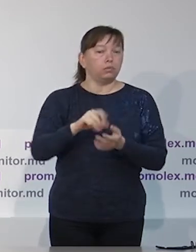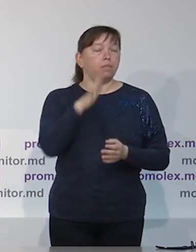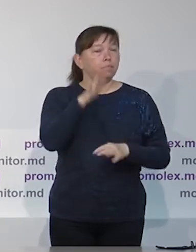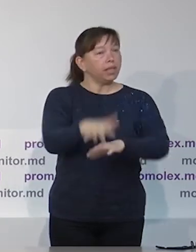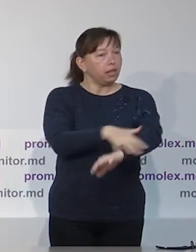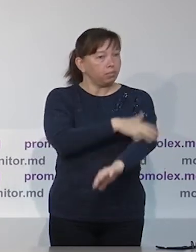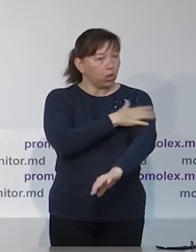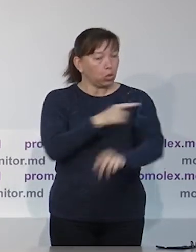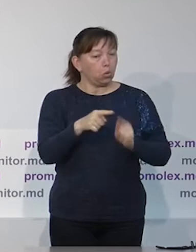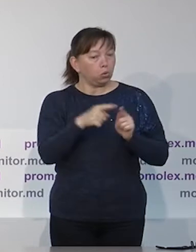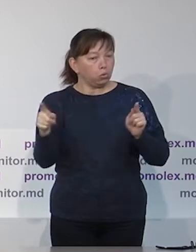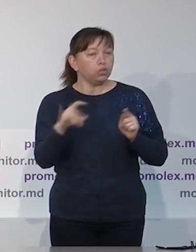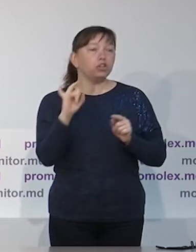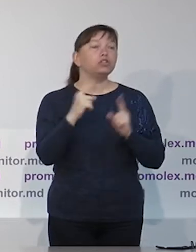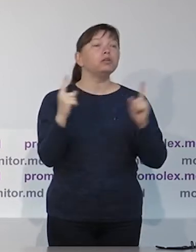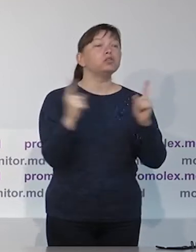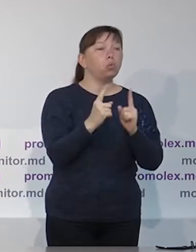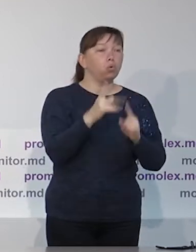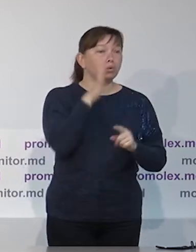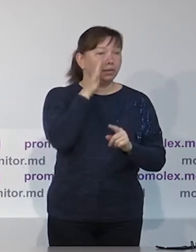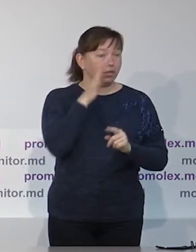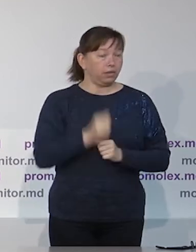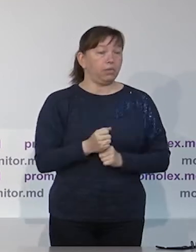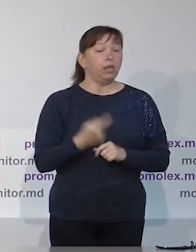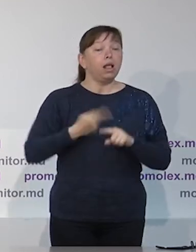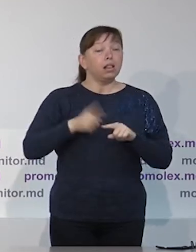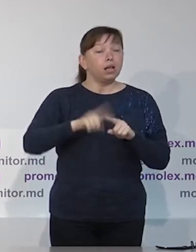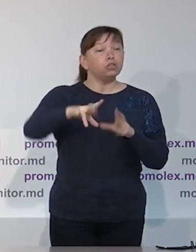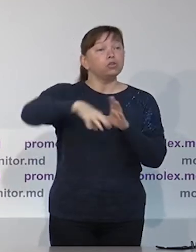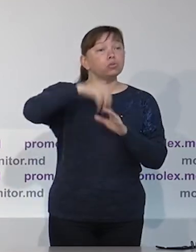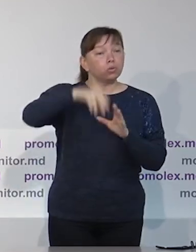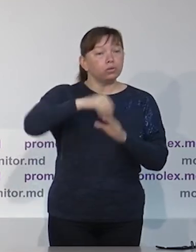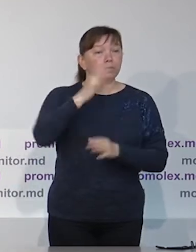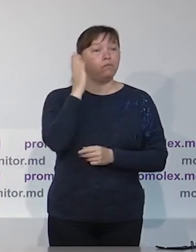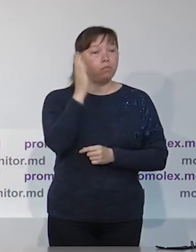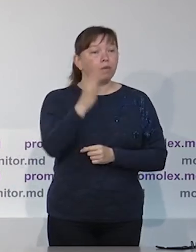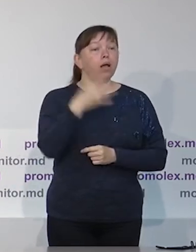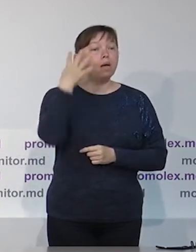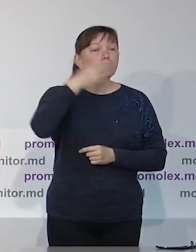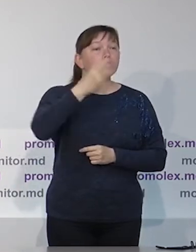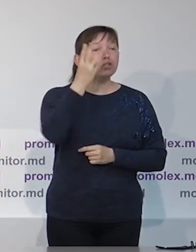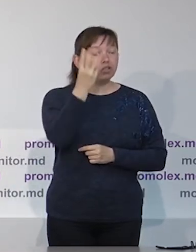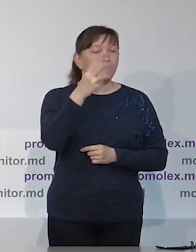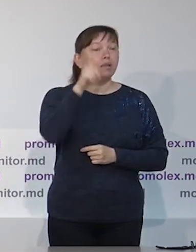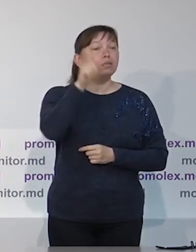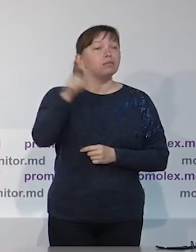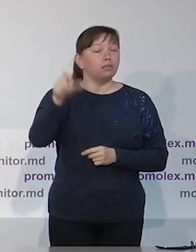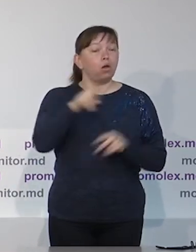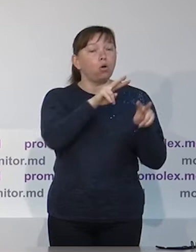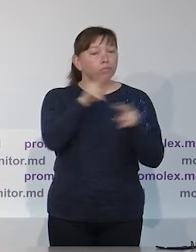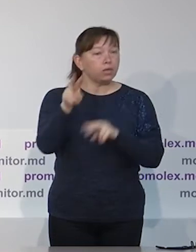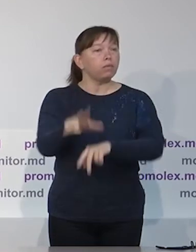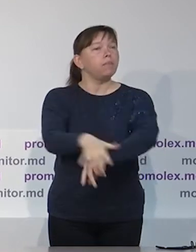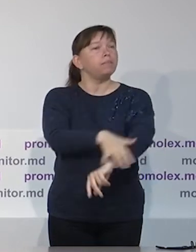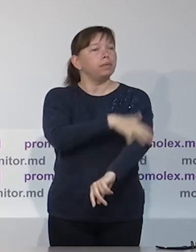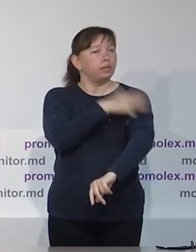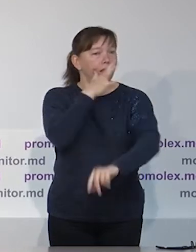наблюдателей на долгосрочный период, так и на краткосрочный период. На этот раз у нас будет 43